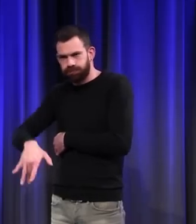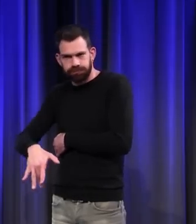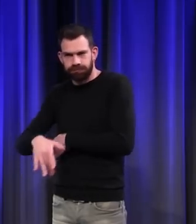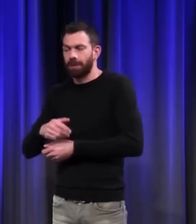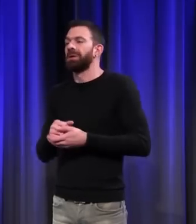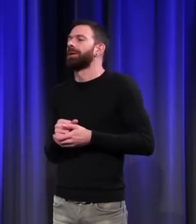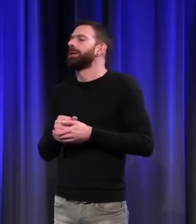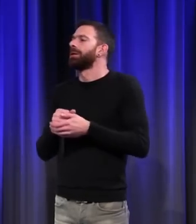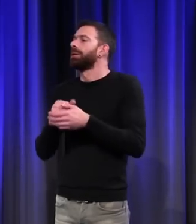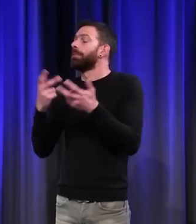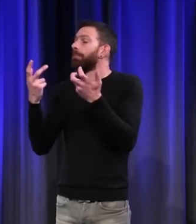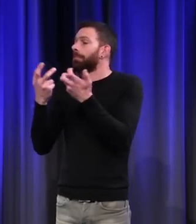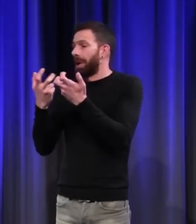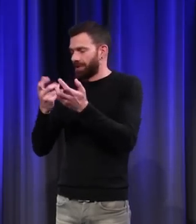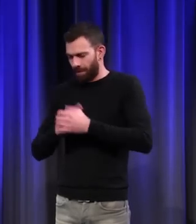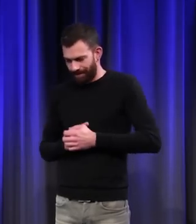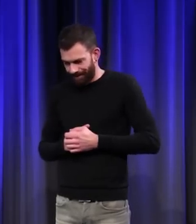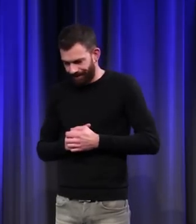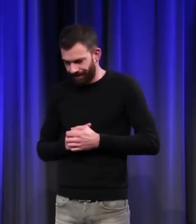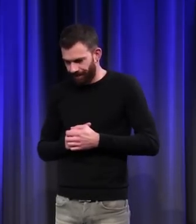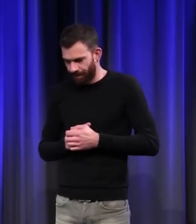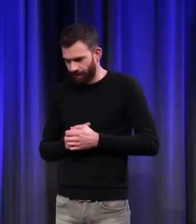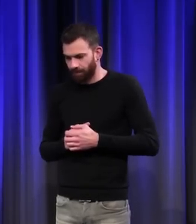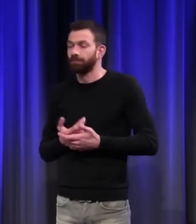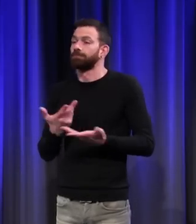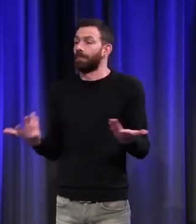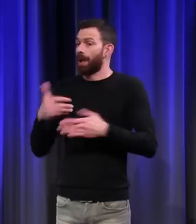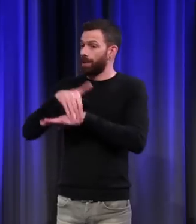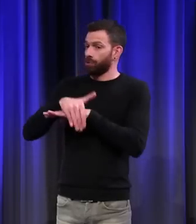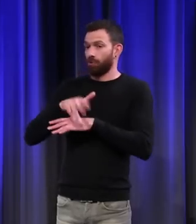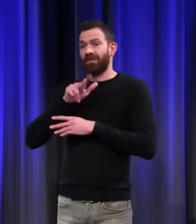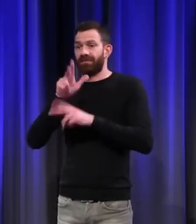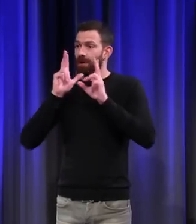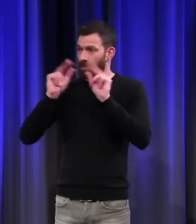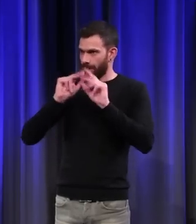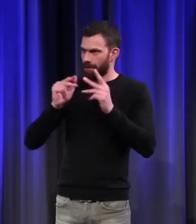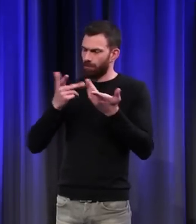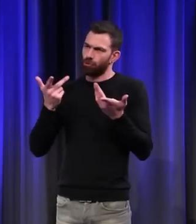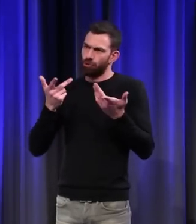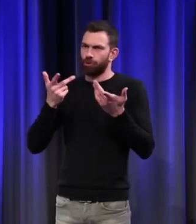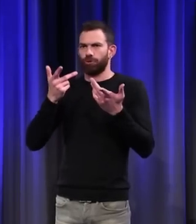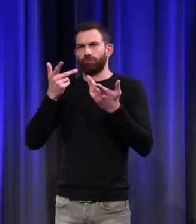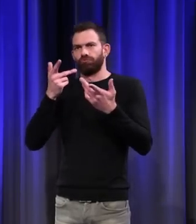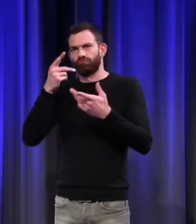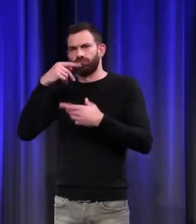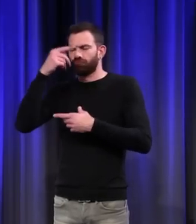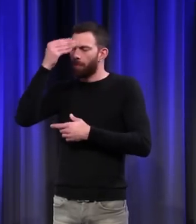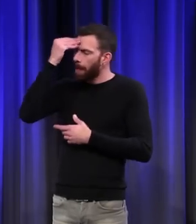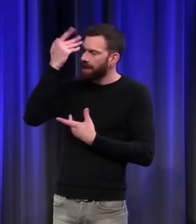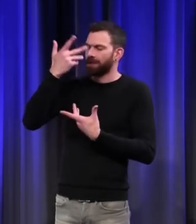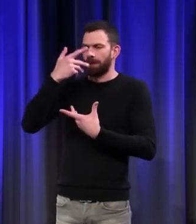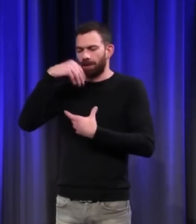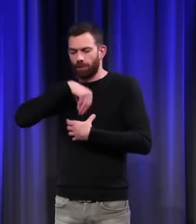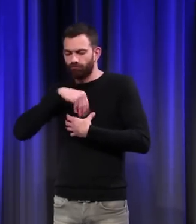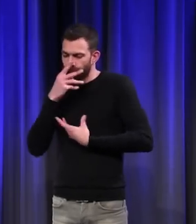Par exemple, on connaît assez bien ce dont je vais vous parler, mentalité, sensibilité, vie religieuse, symbolique,